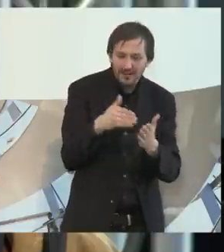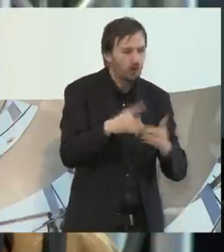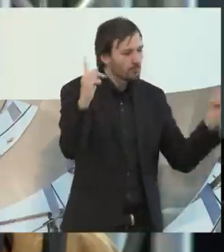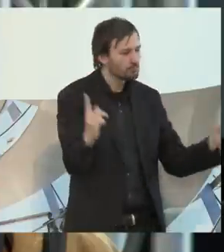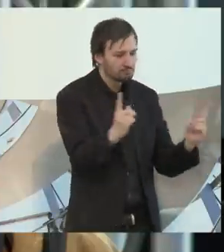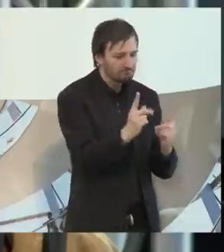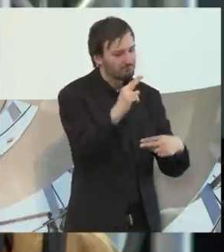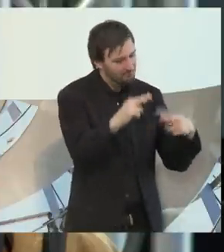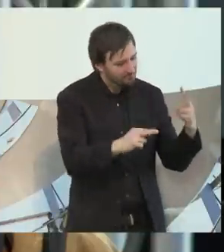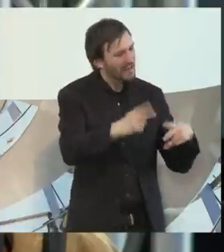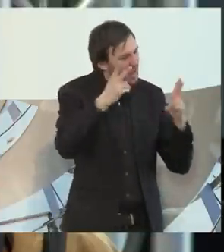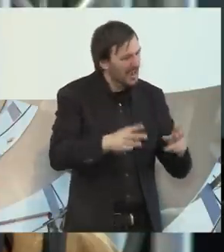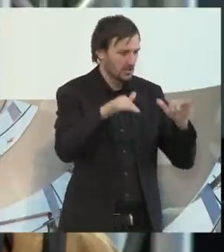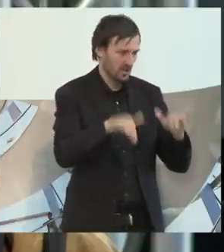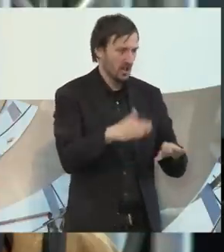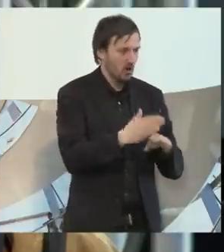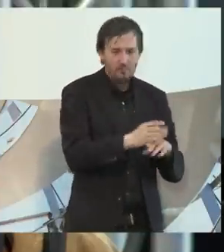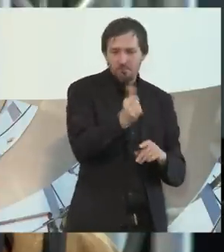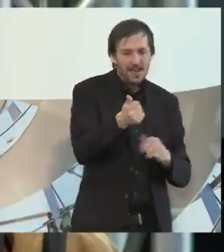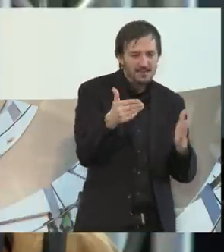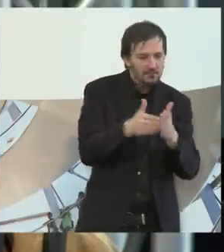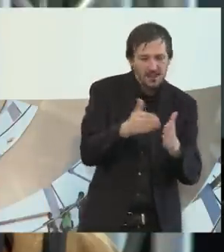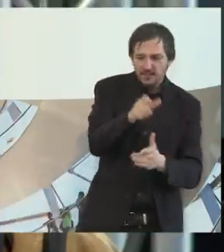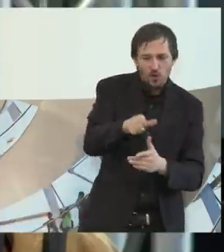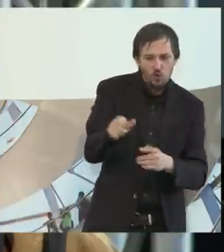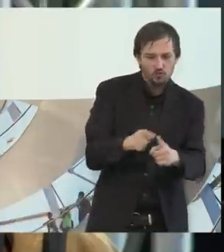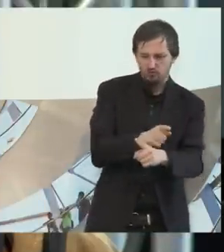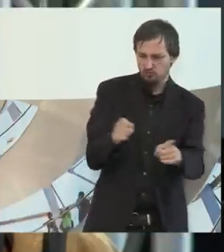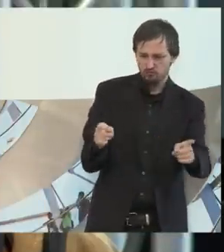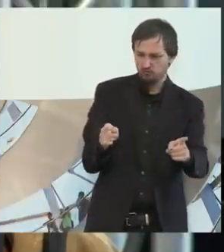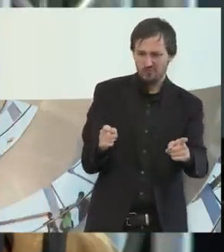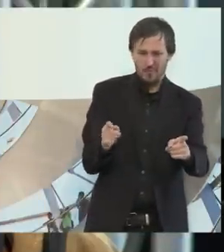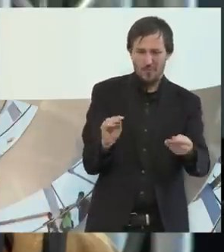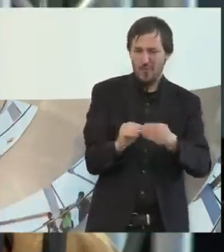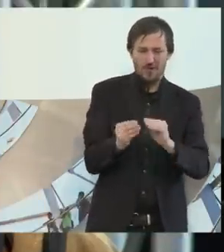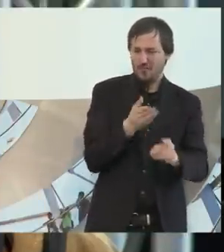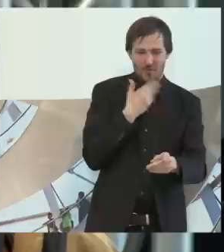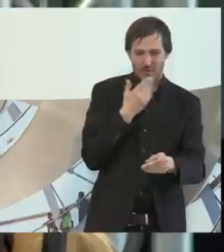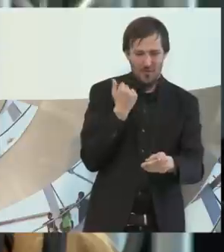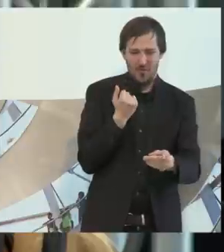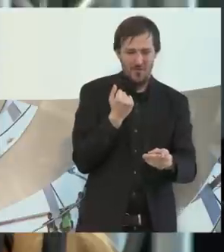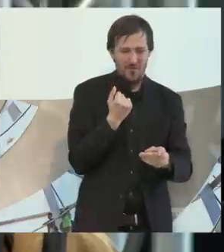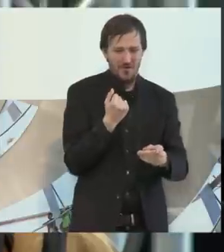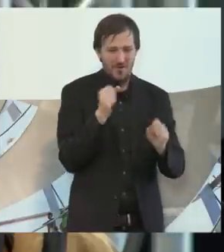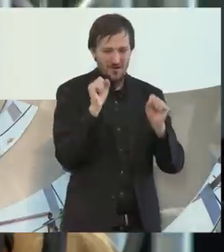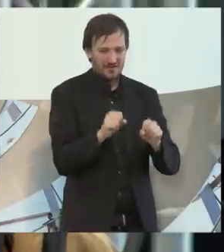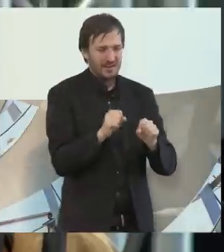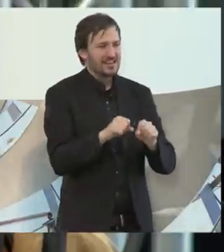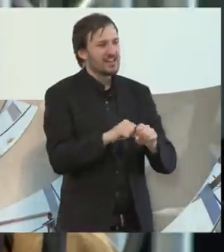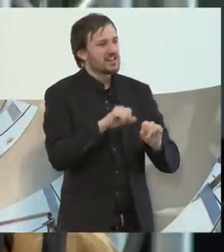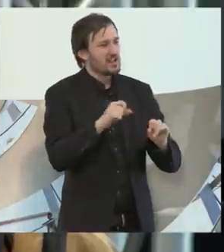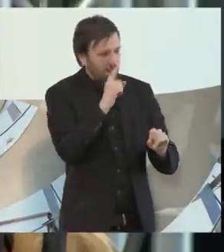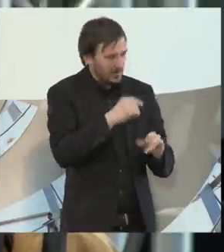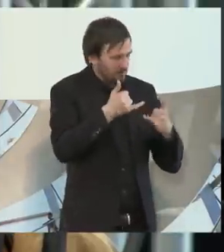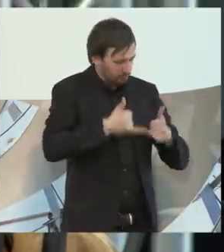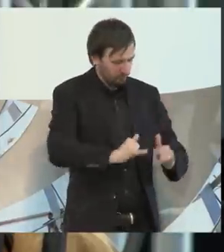kennenlernen, weil die meisten Behinderungen eben nicht von Geburt vorhanden sind und im Laufe des Lebens dieser Schönheit erworben werden. Und wenn wir